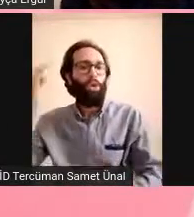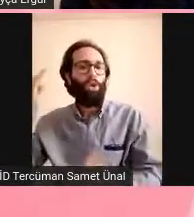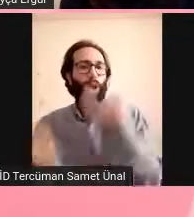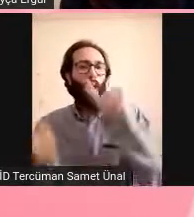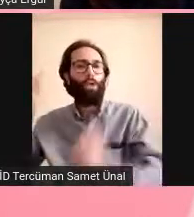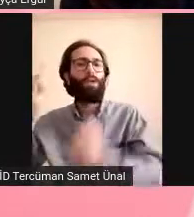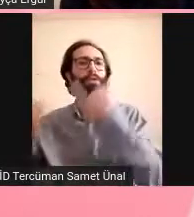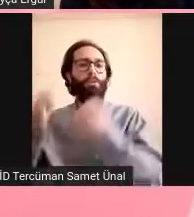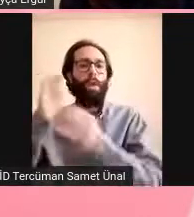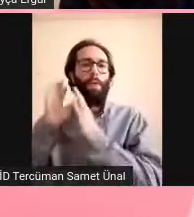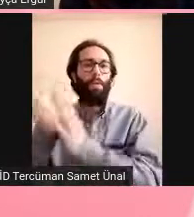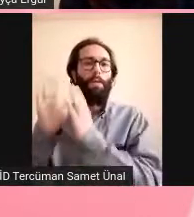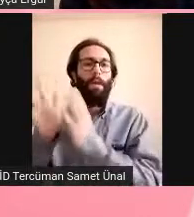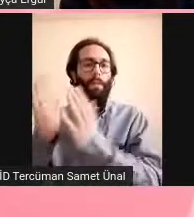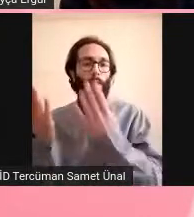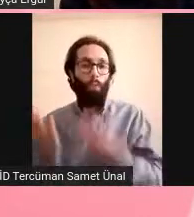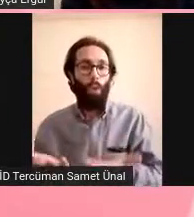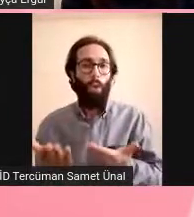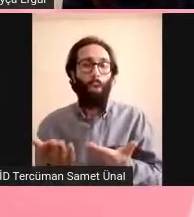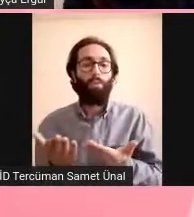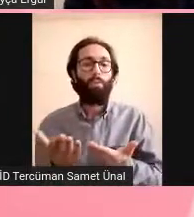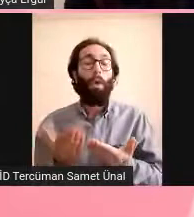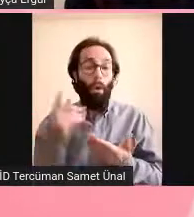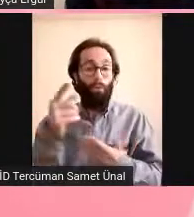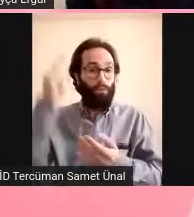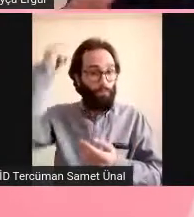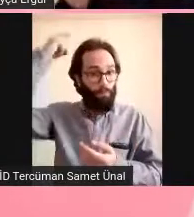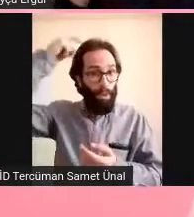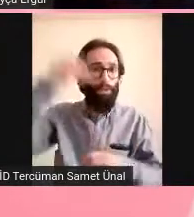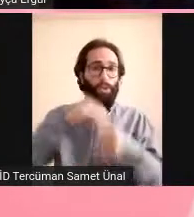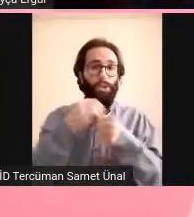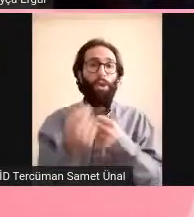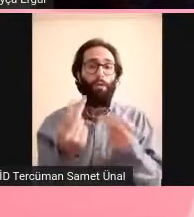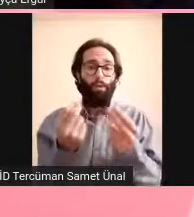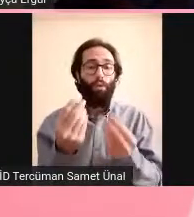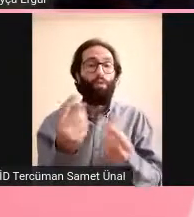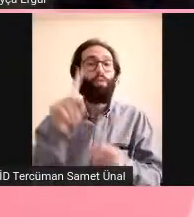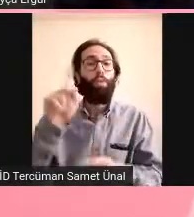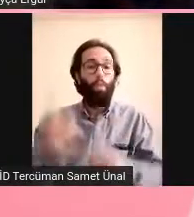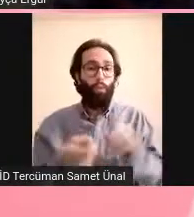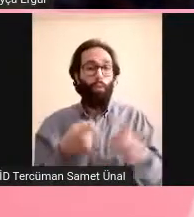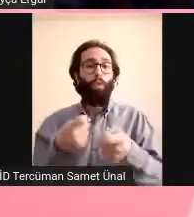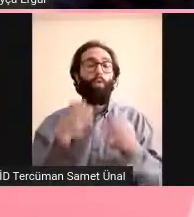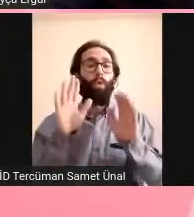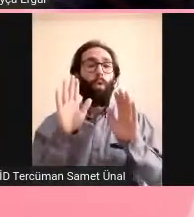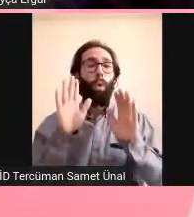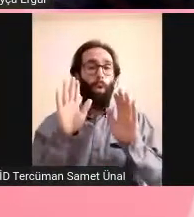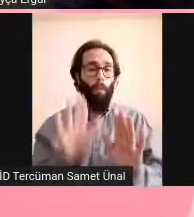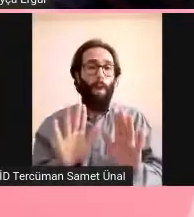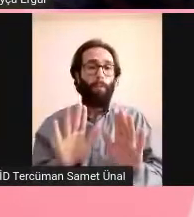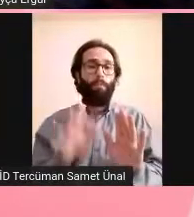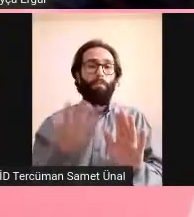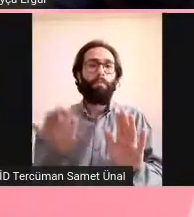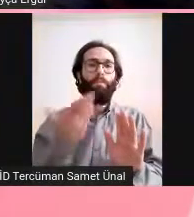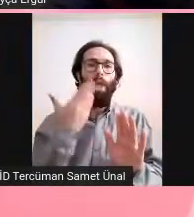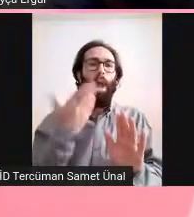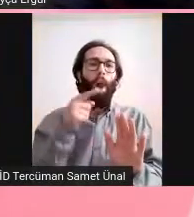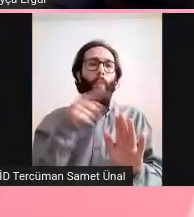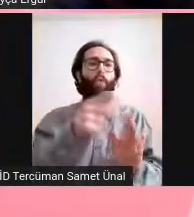bulmuşlar ama olfaktörü baltta değil. Yani koku merkezinde değil de